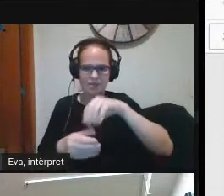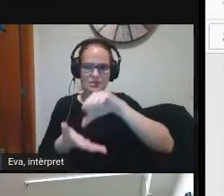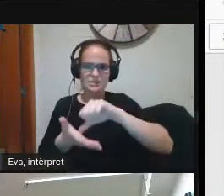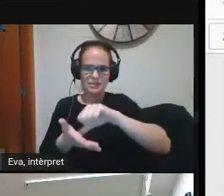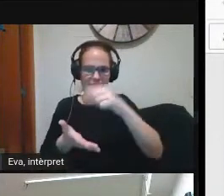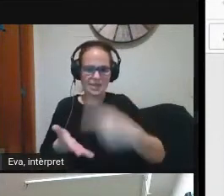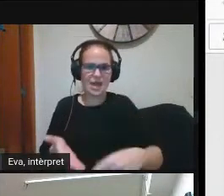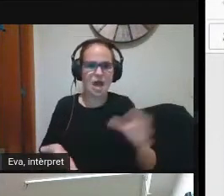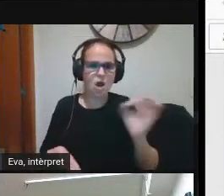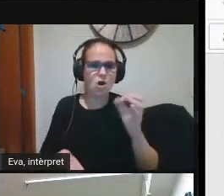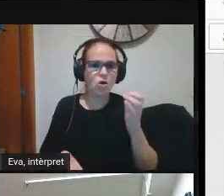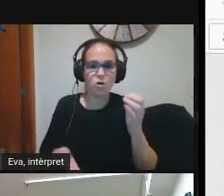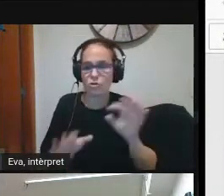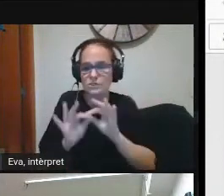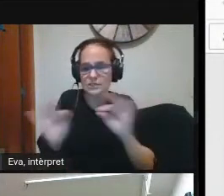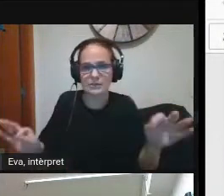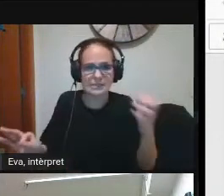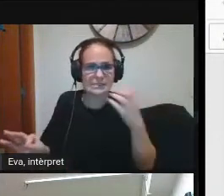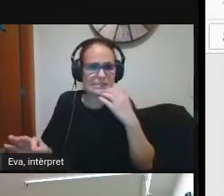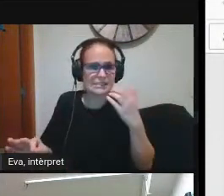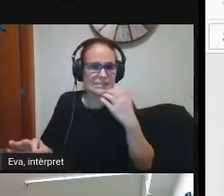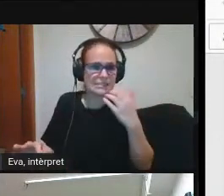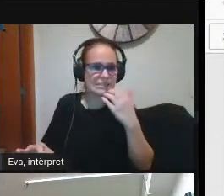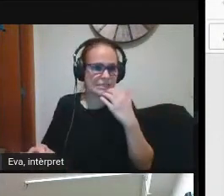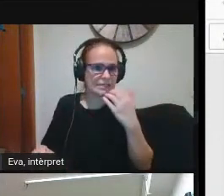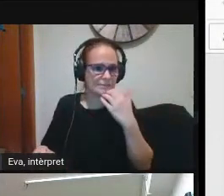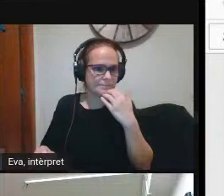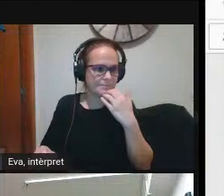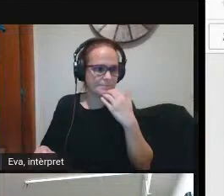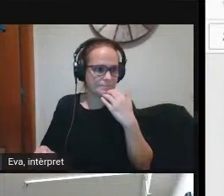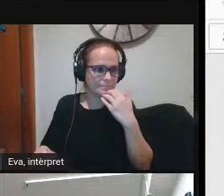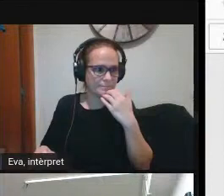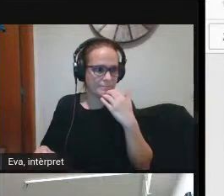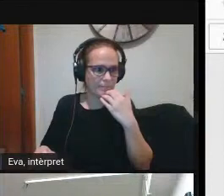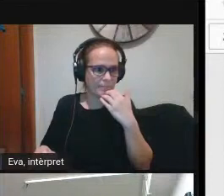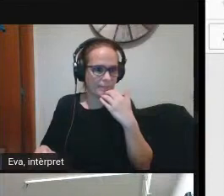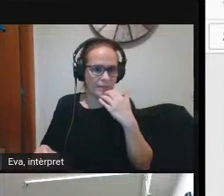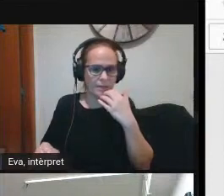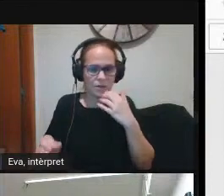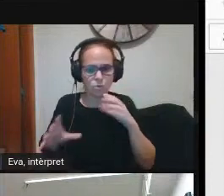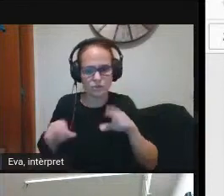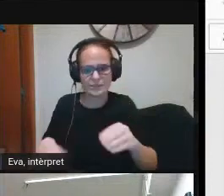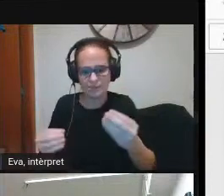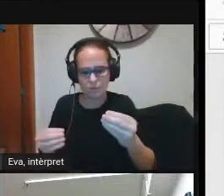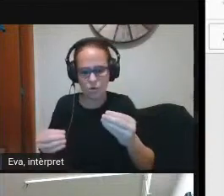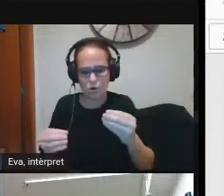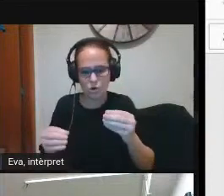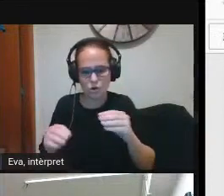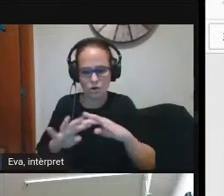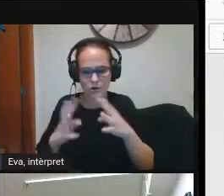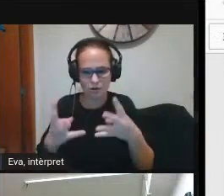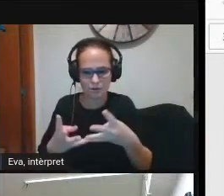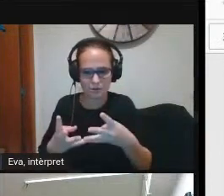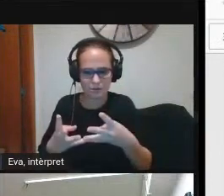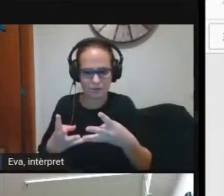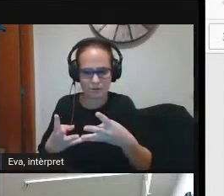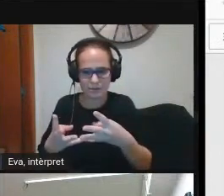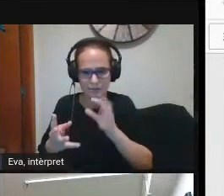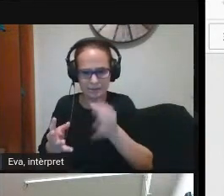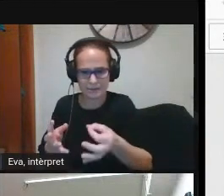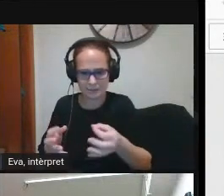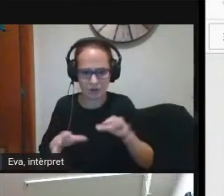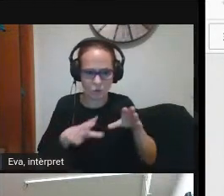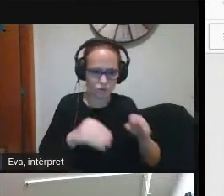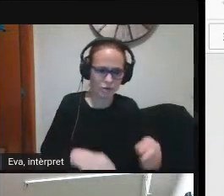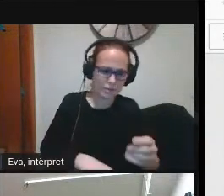o senzillament si som molt navegadors però en canvi no som usuaris bé hi havia una